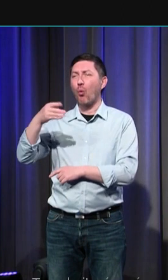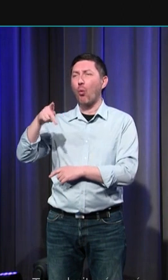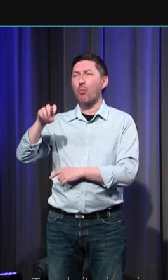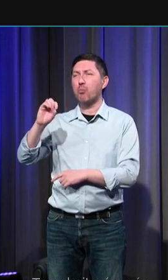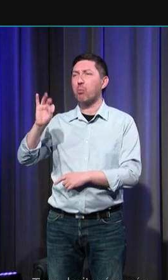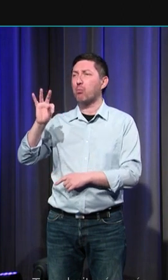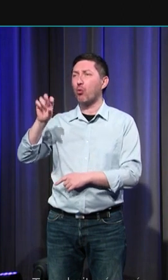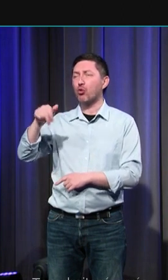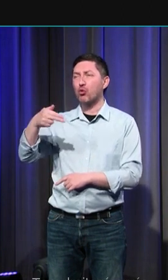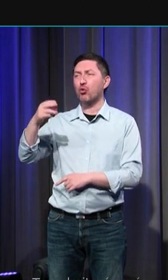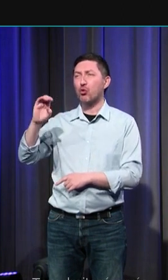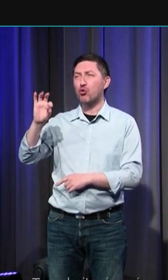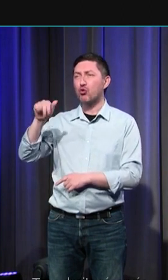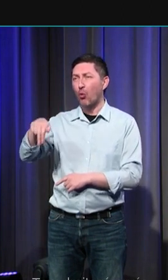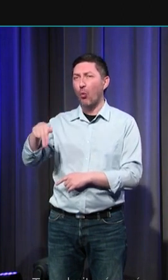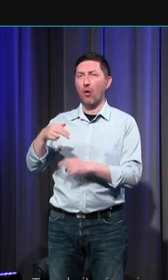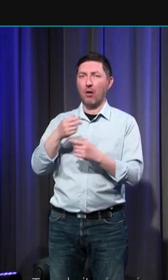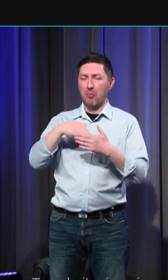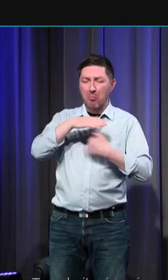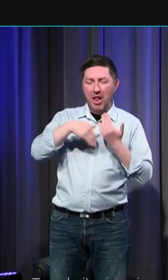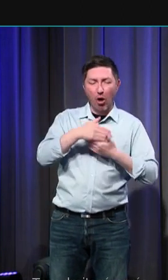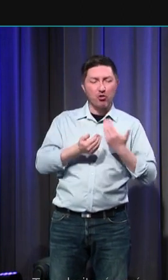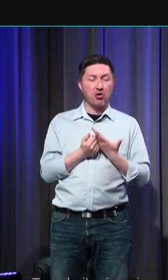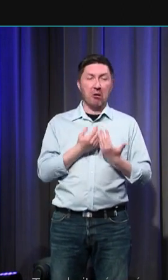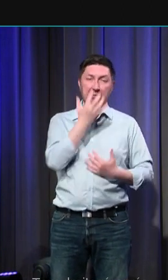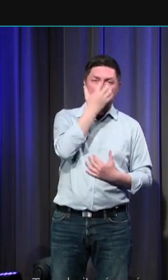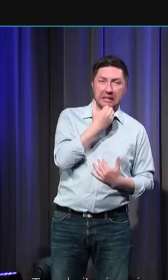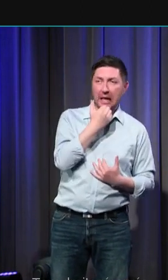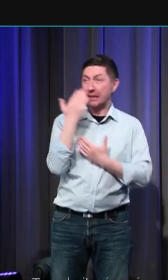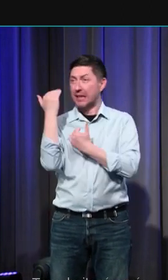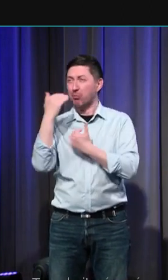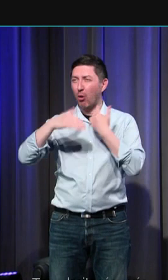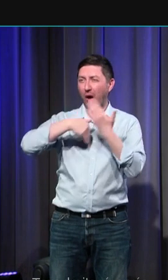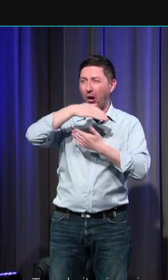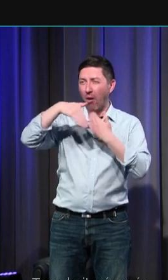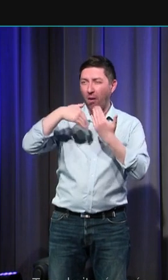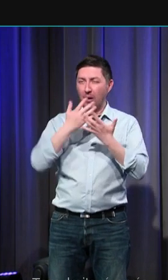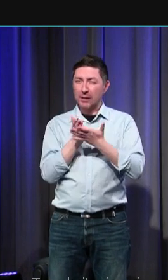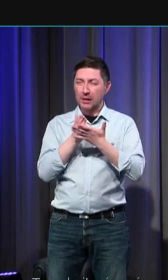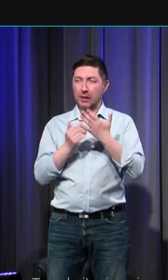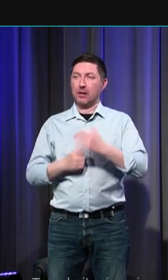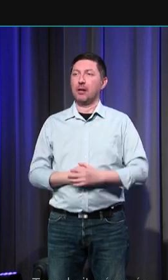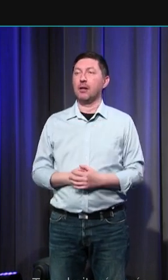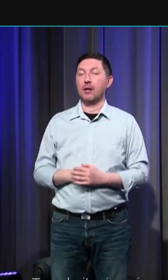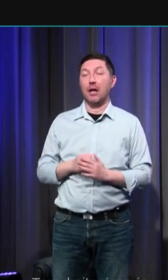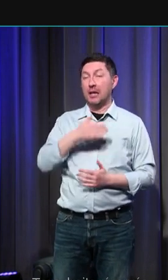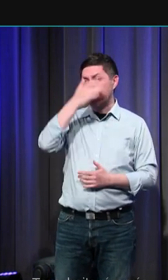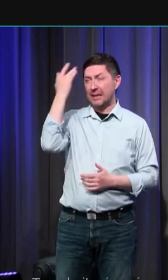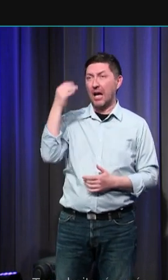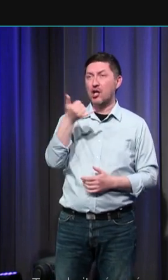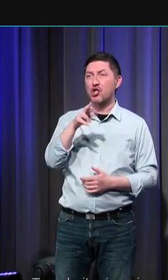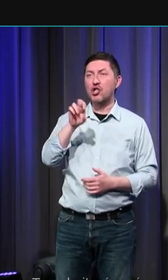tristesse et espoir. Selon saint Jérôme, un auteur de la fin de l'Antiquité contemporain d